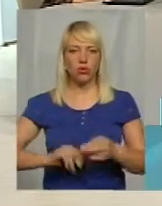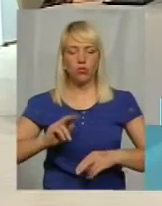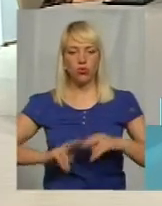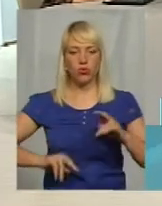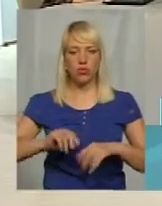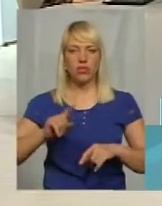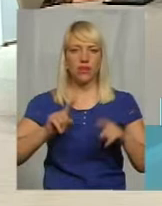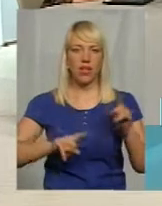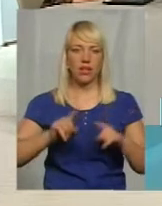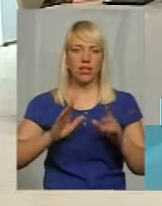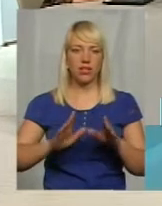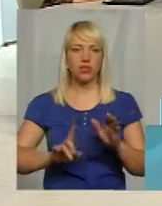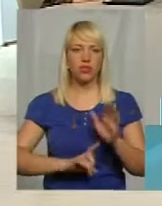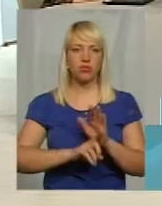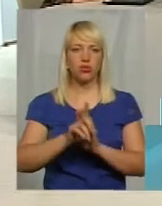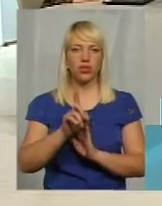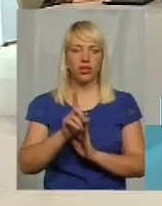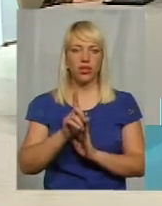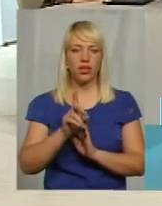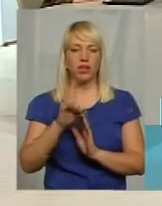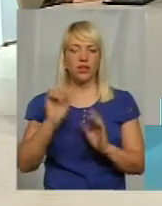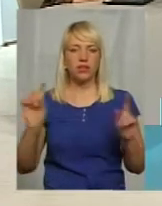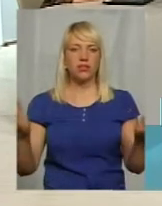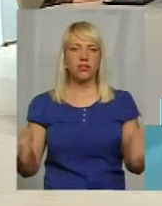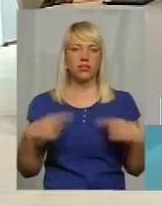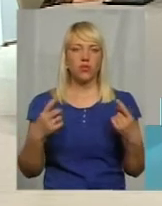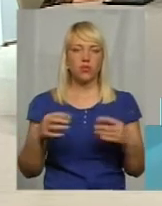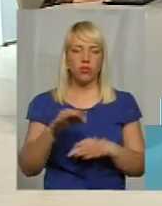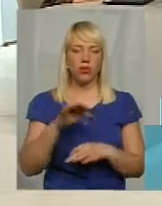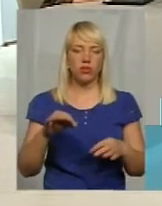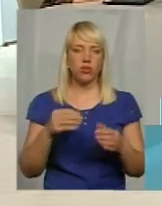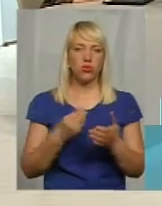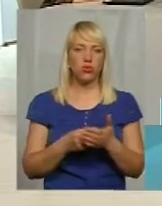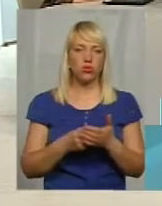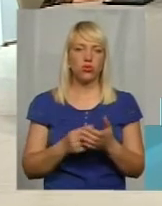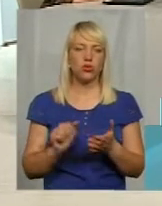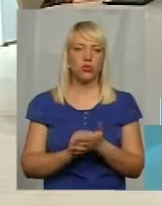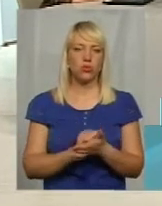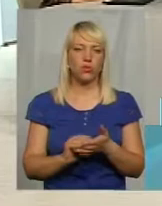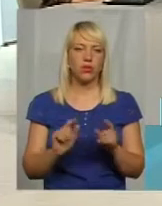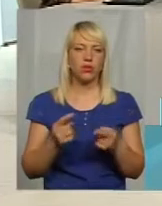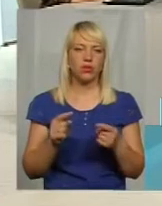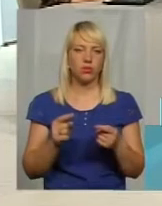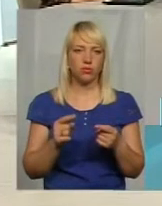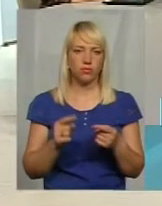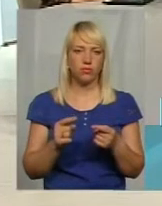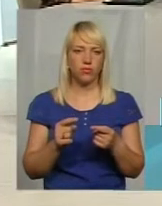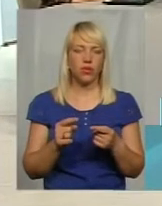будівництво, деякі тільки почали на створення, на проєктну кошторочну документацію. В цьому році